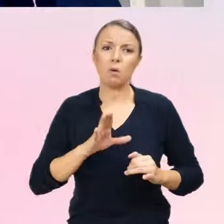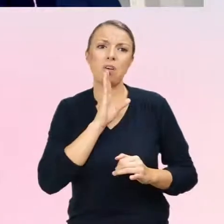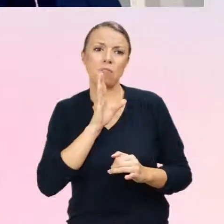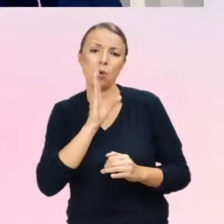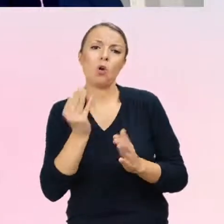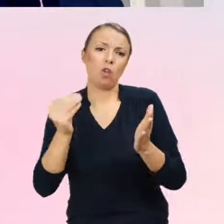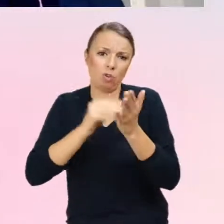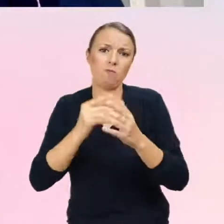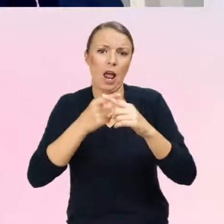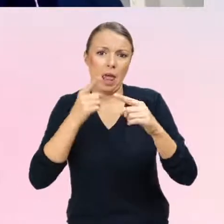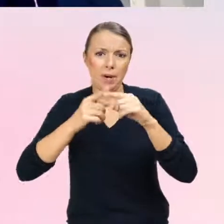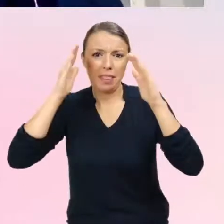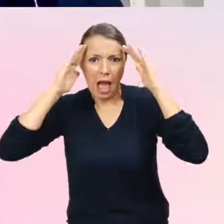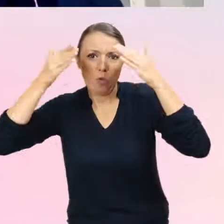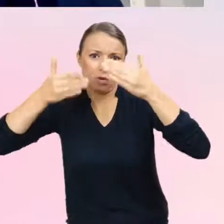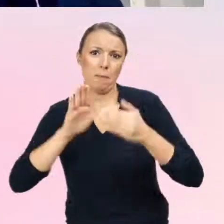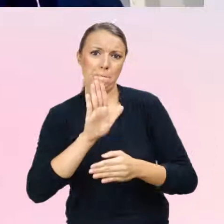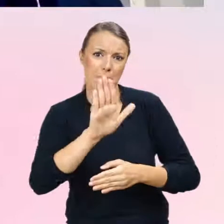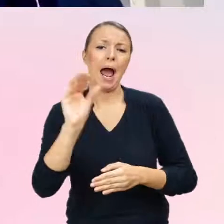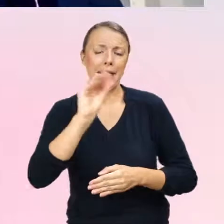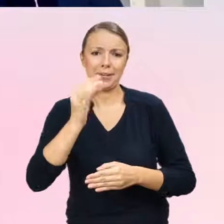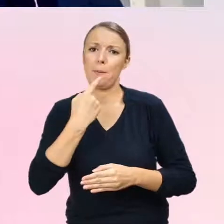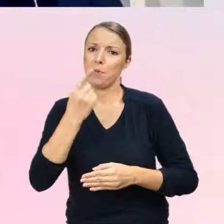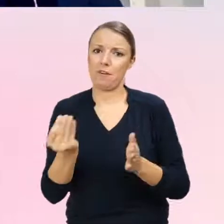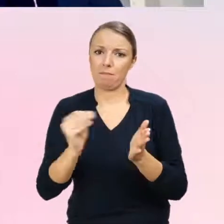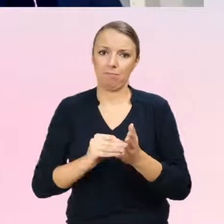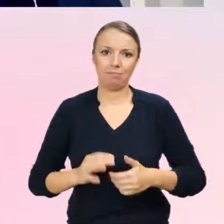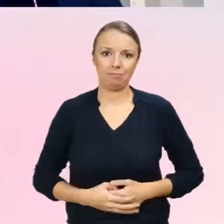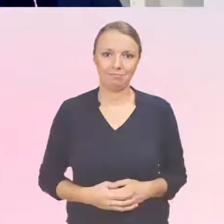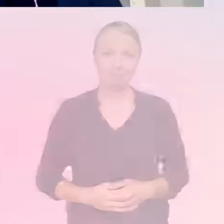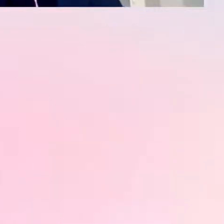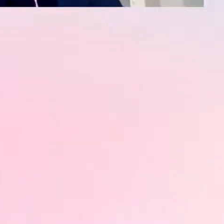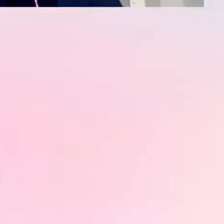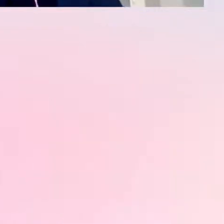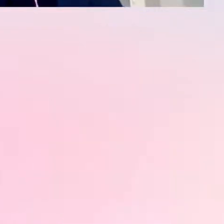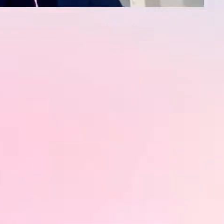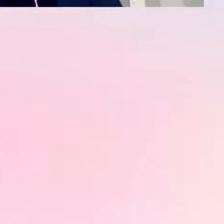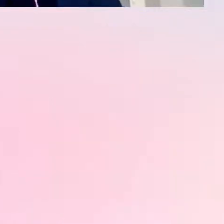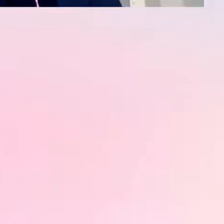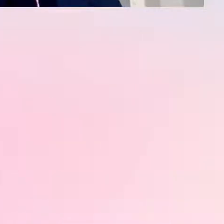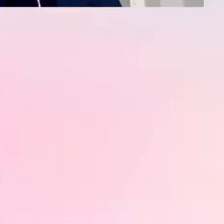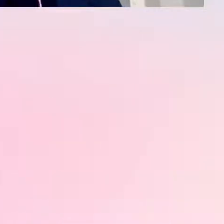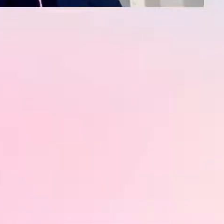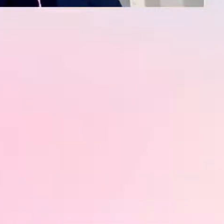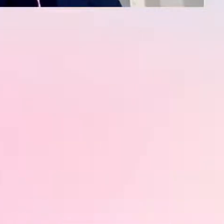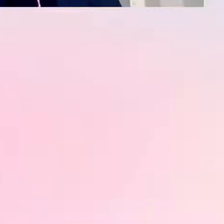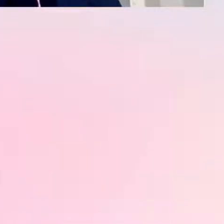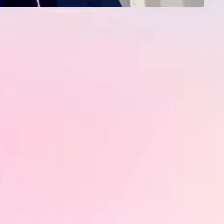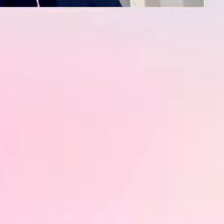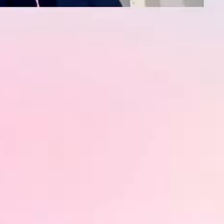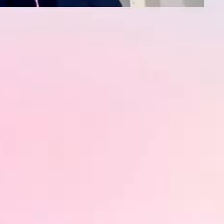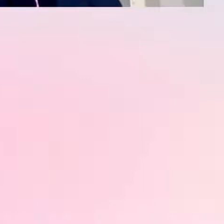O tym jeszcze będę mówić. Tutaj skala Tanera pewnie była też przez panią dr Kępczyńską myk